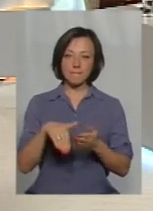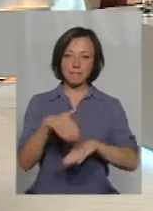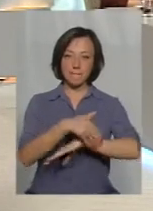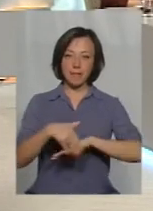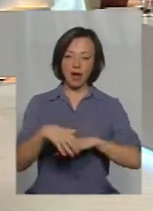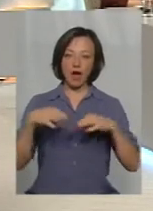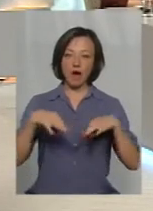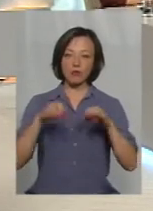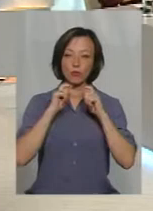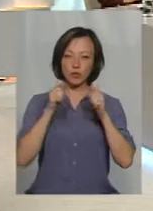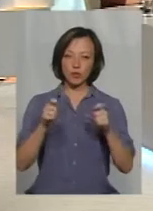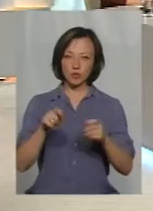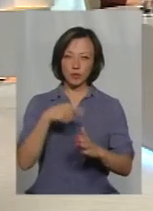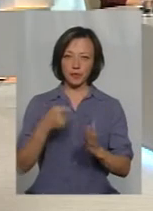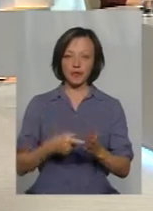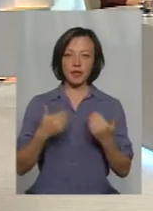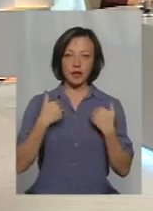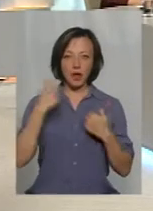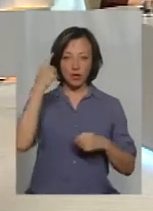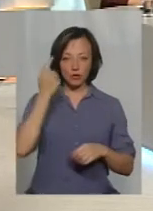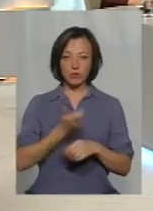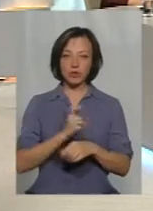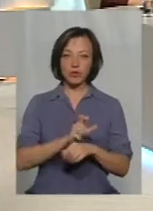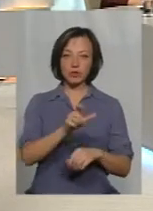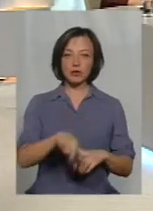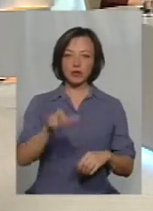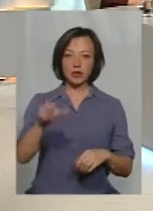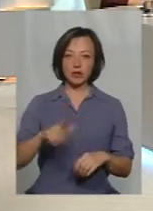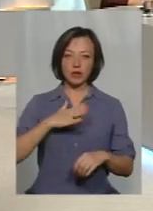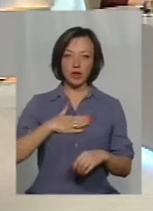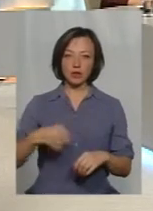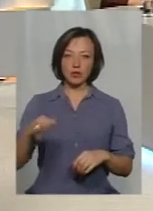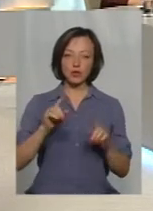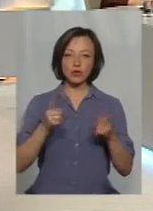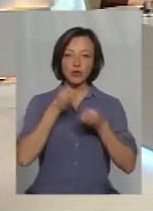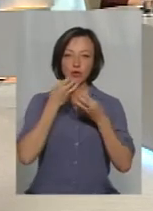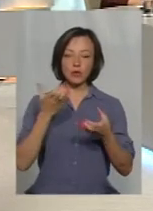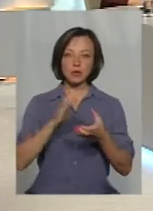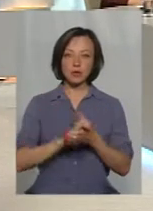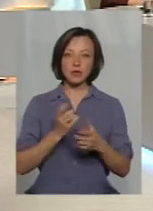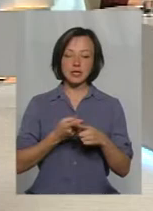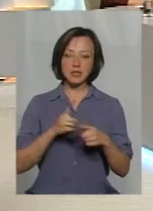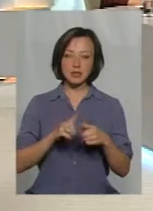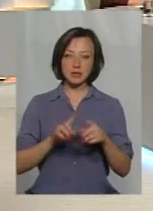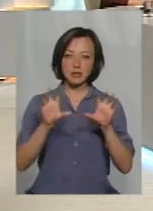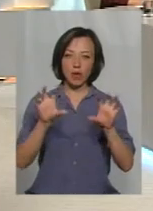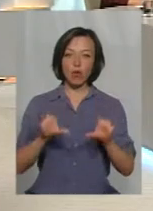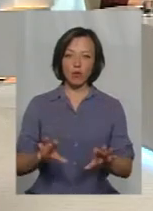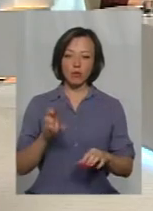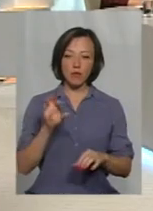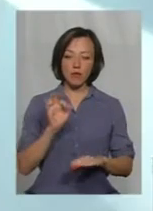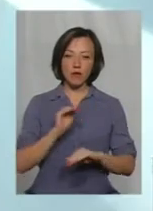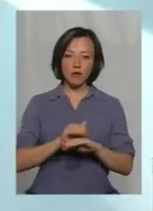подарунок? Я думаю, що більшість мешканців нашої області дуже добре ознайомлені з цим знакомом, тому що